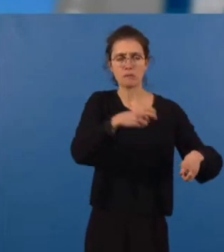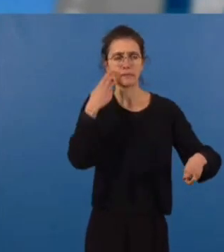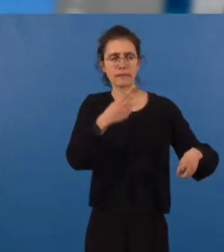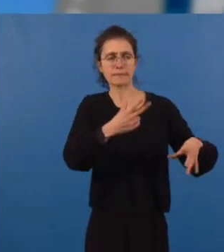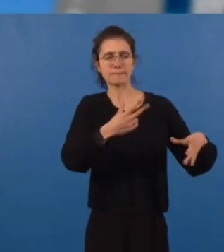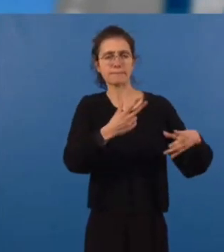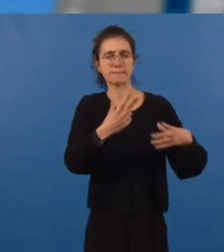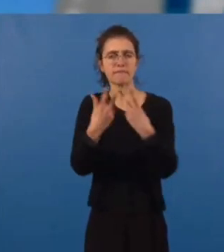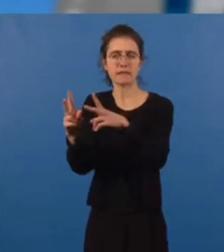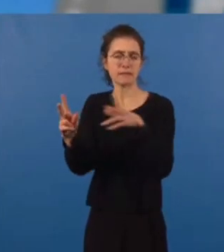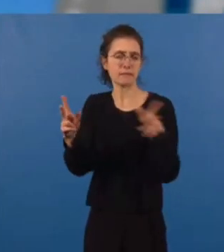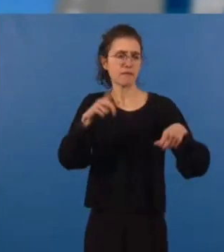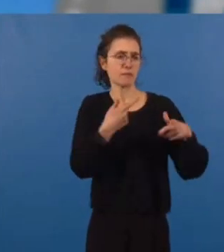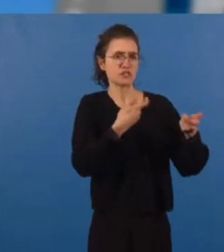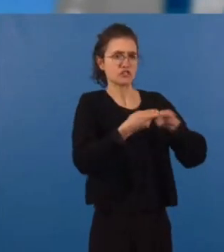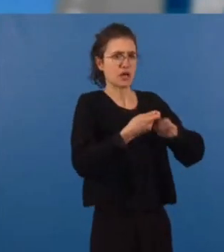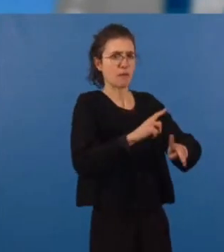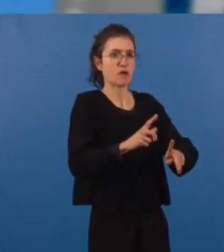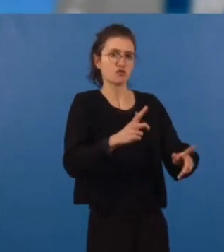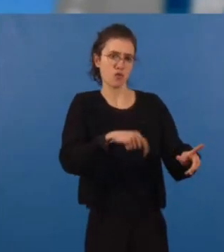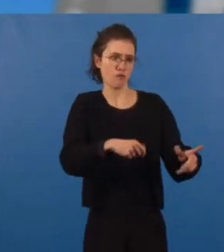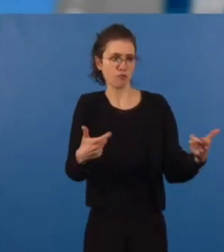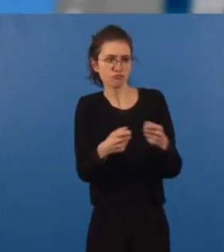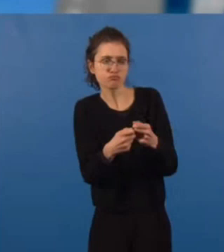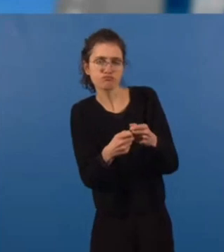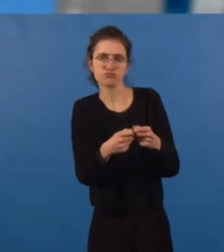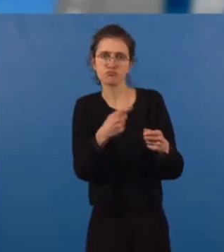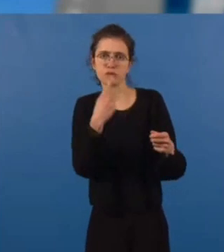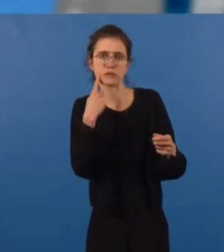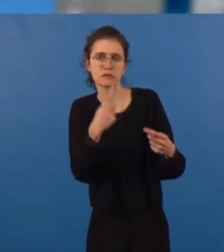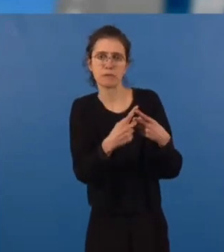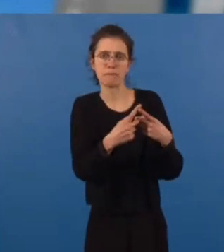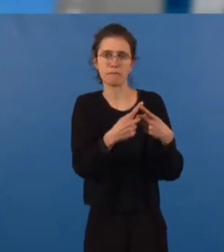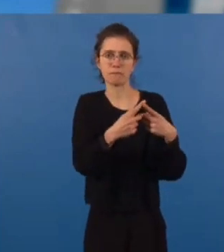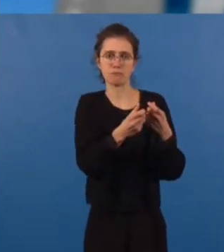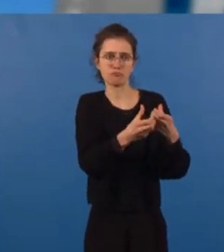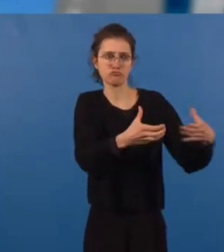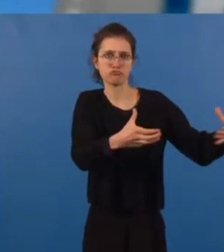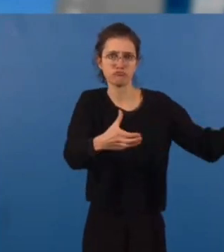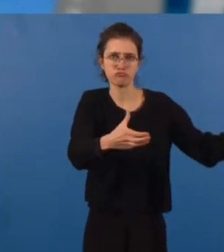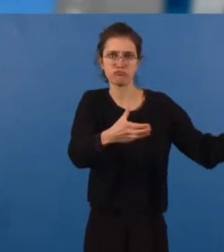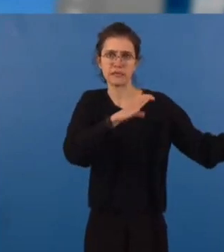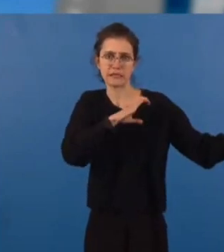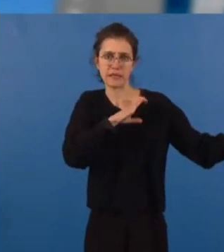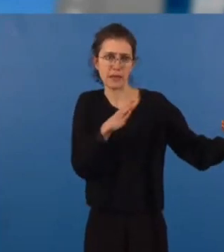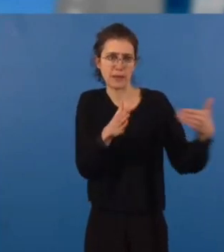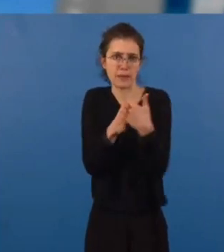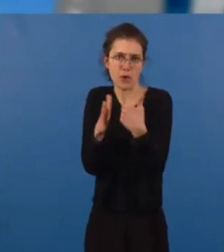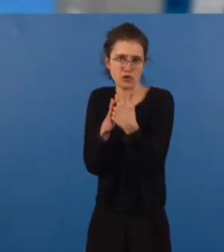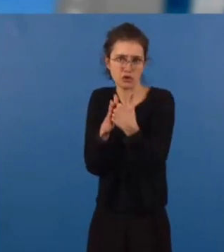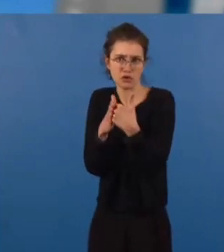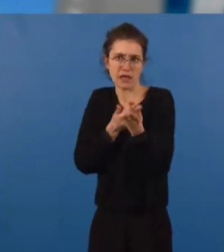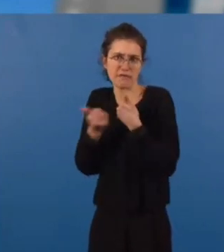une densification urbaine, densification accompagnée de maillages resserrés en services publics locaux. Face au